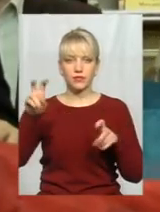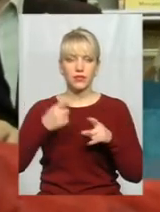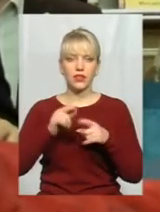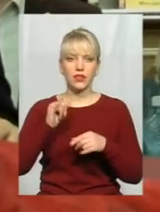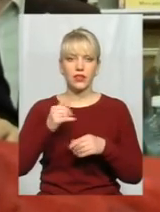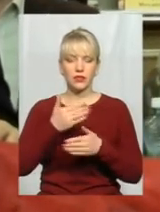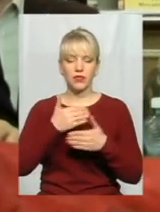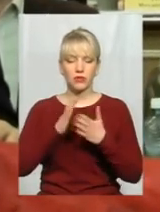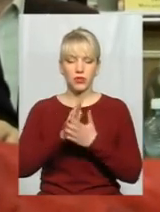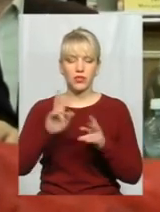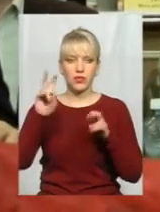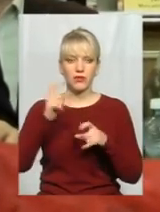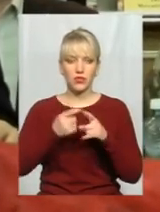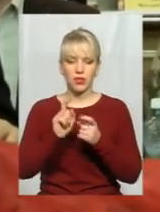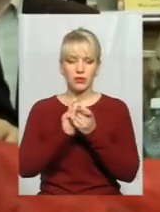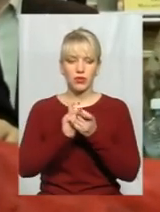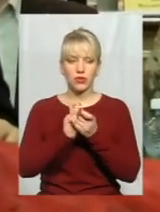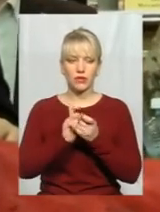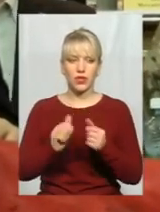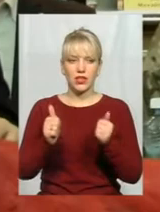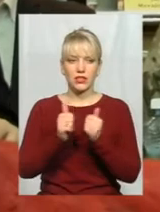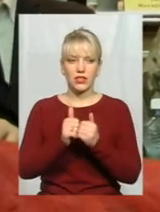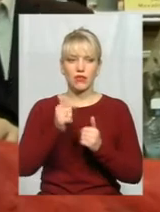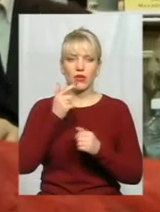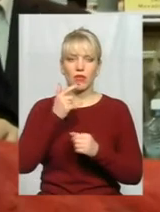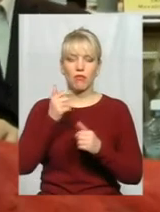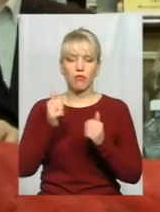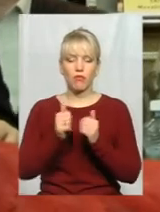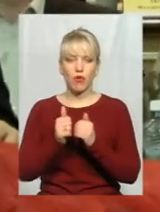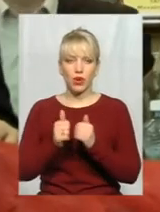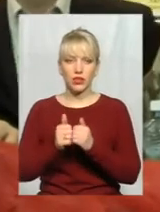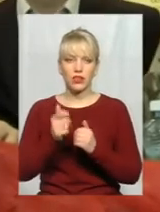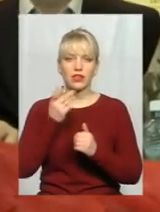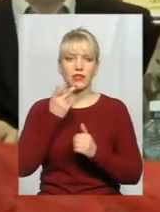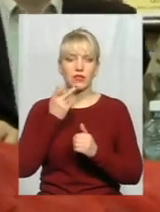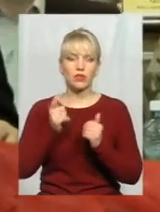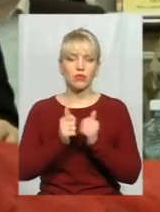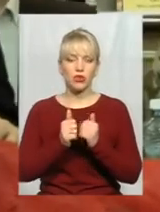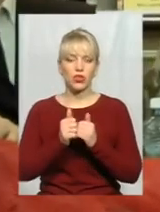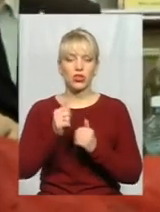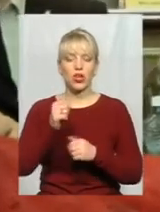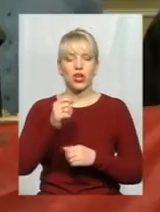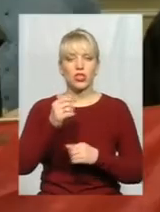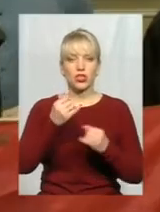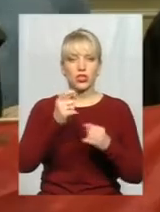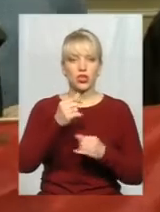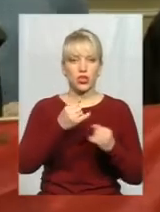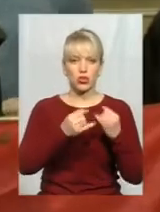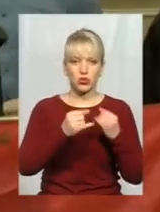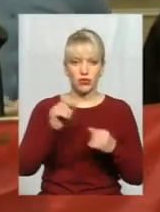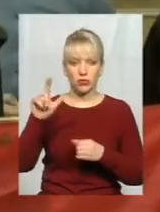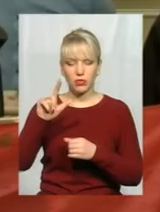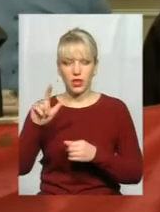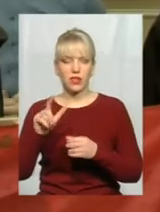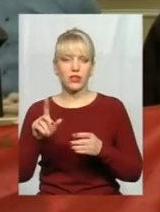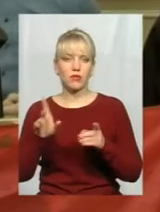завжди порід жовто-блакитним прапором майорів червоно-чорний прапор. Слово надали